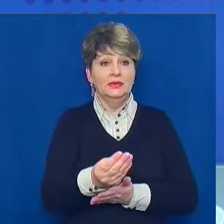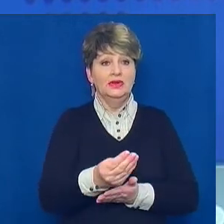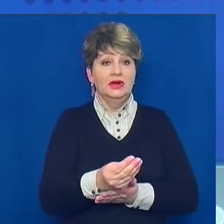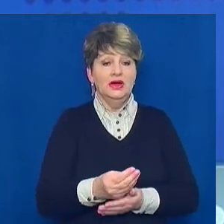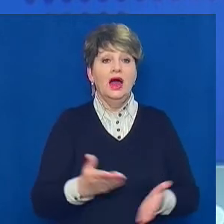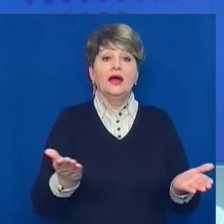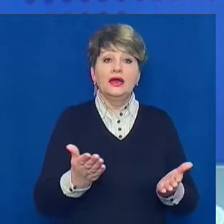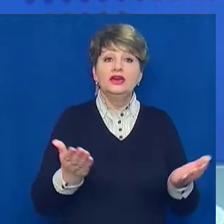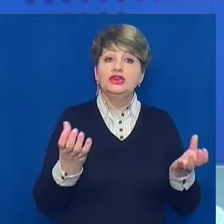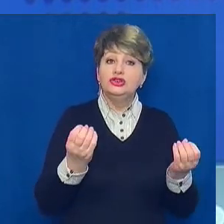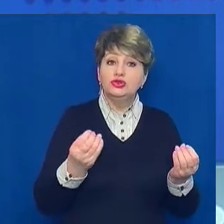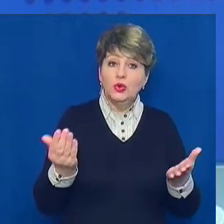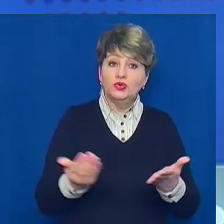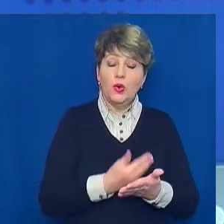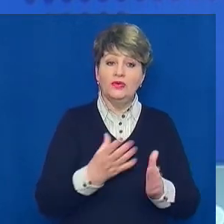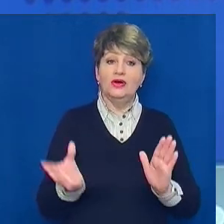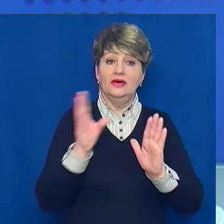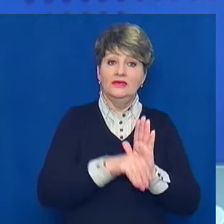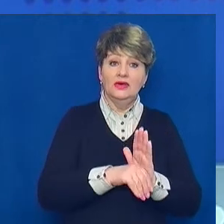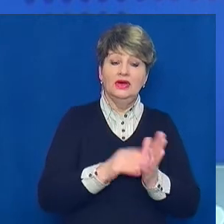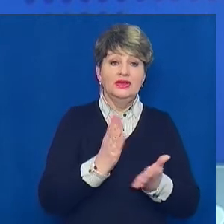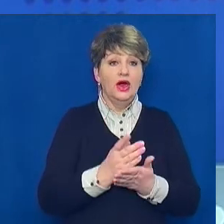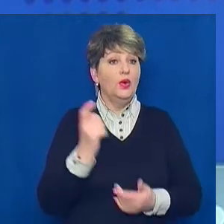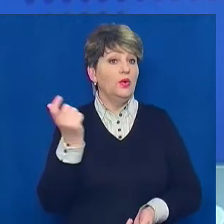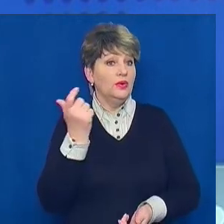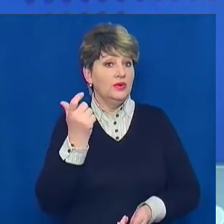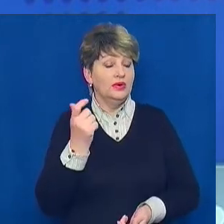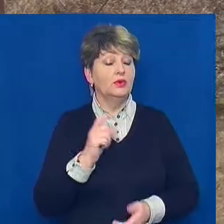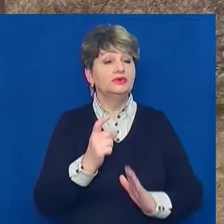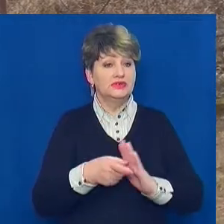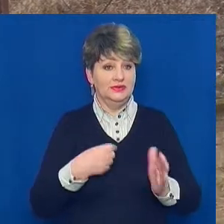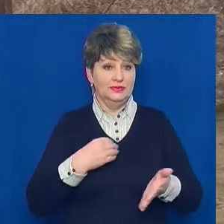Які ще альтернативи є у власників тарілок, з'ясувала Тетяна Недбайло.